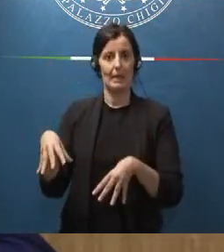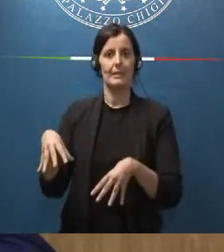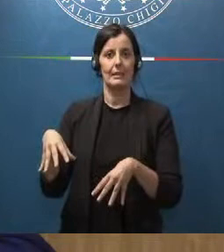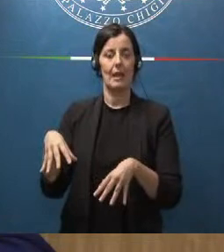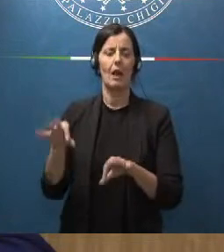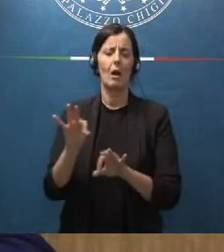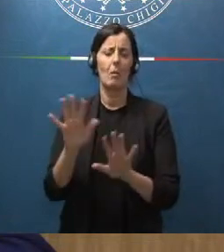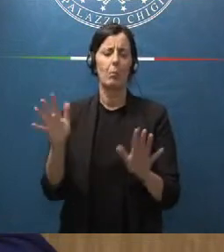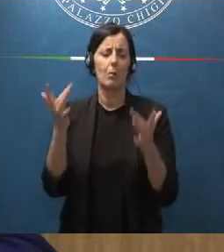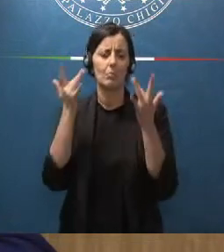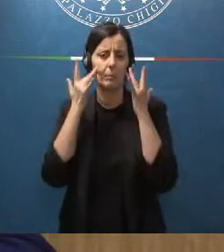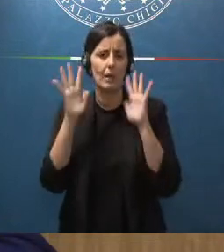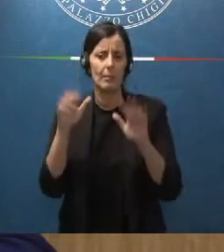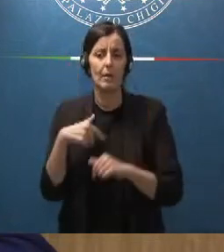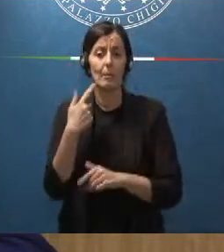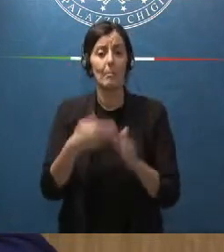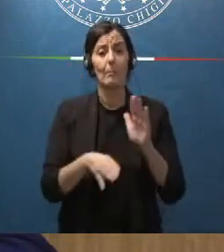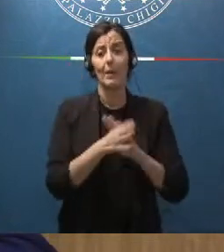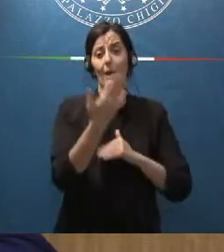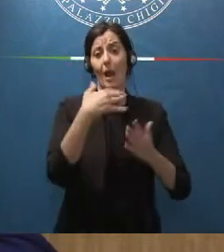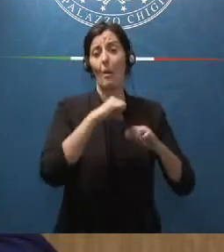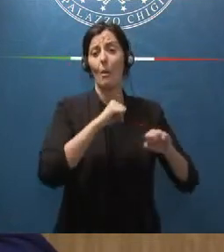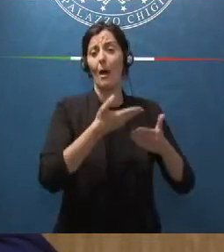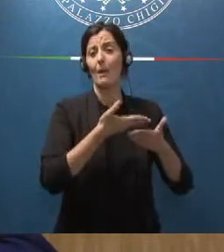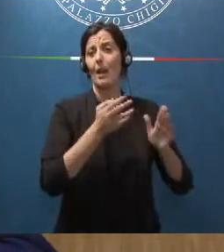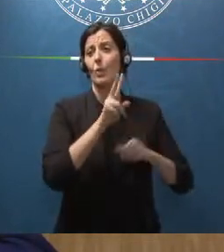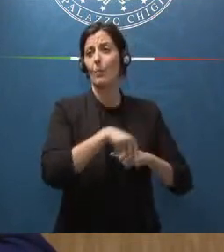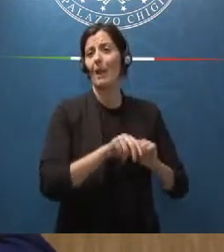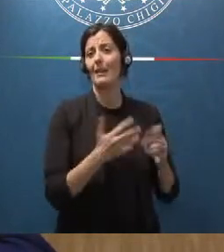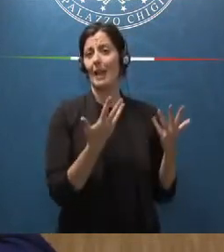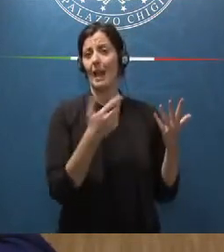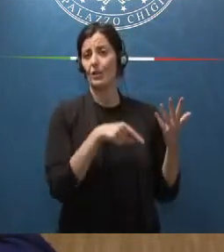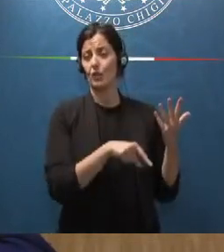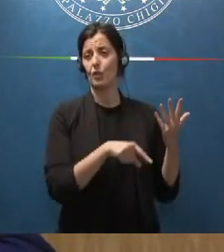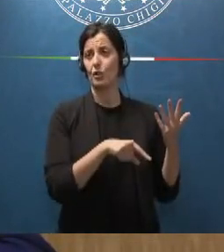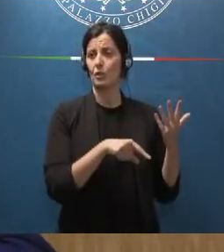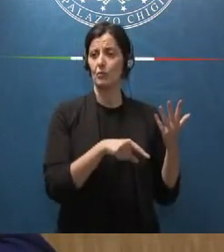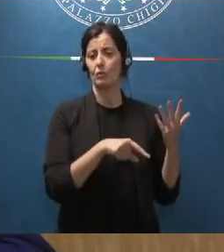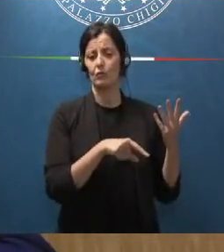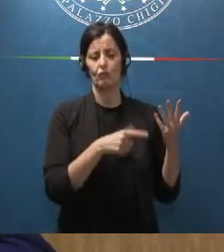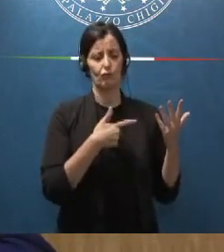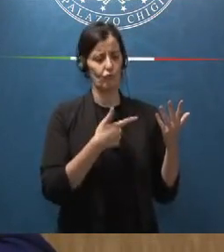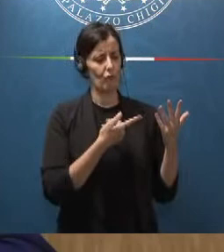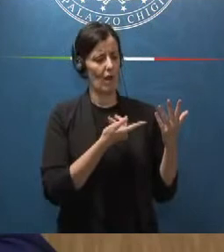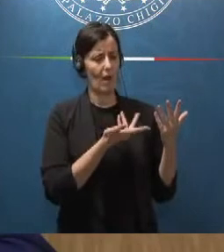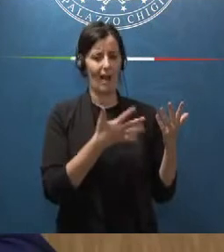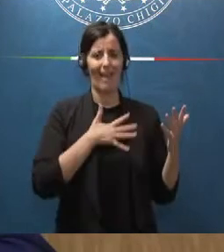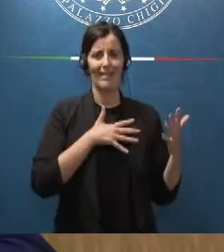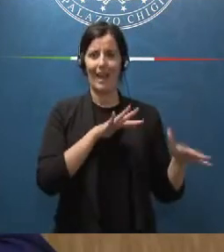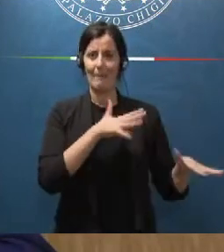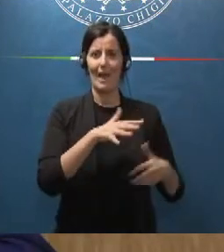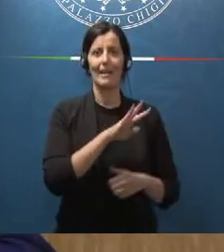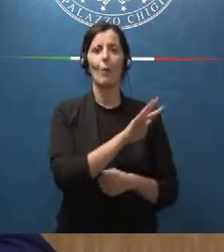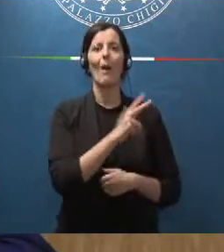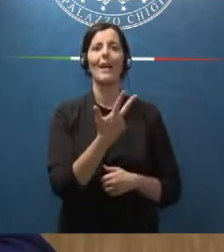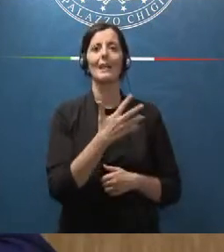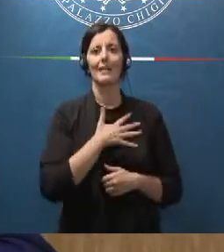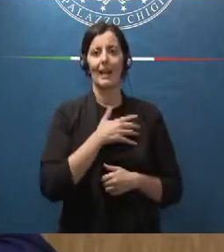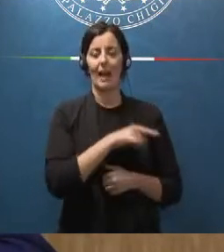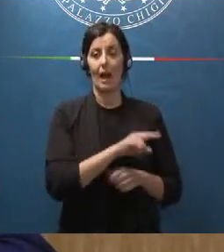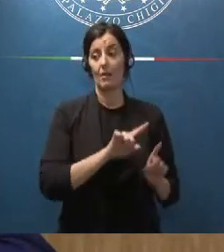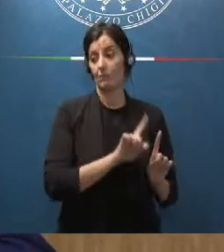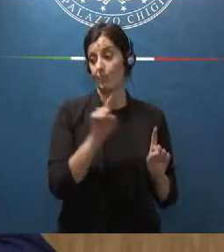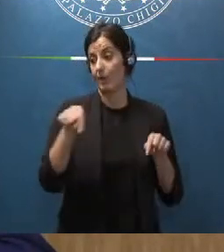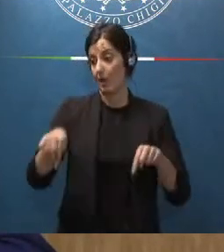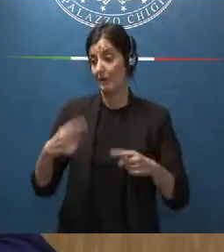anagrafico siamo passati da una pubblica amministrazione che nel 2010 era con un'età media di 43 anni alla